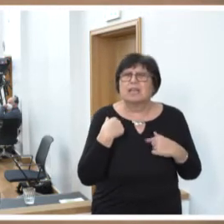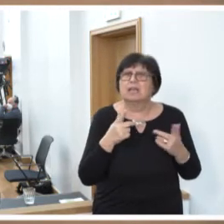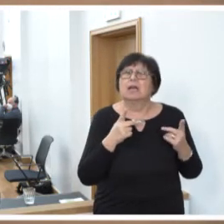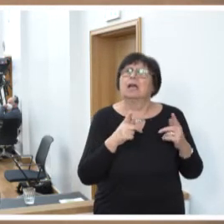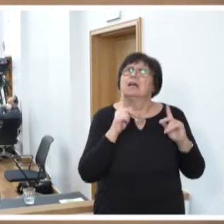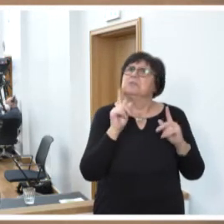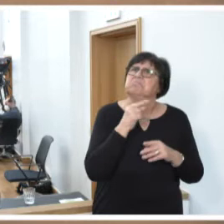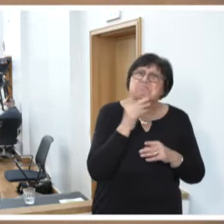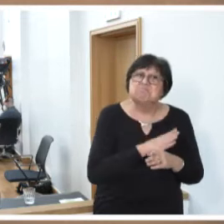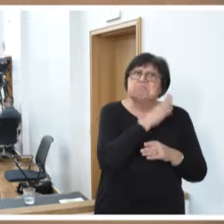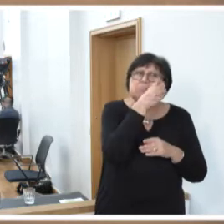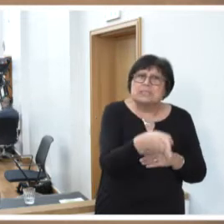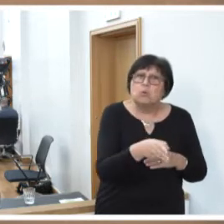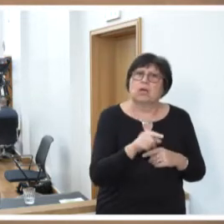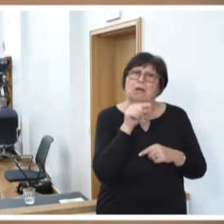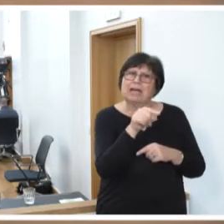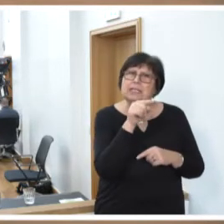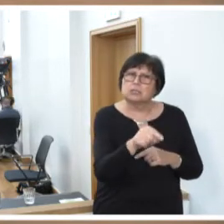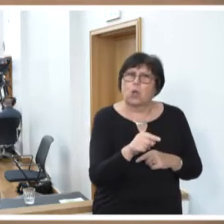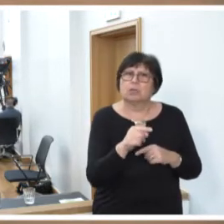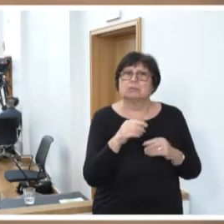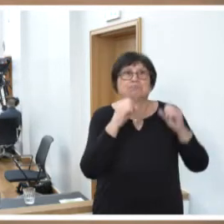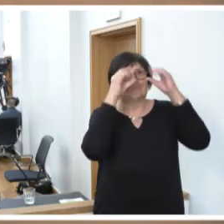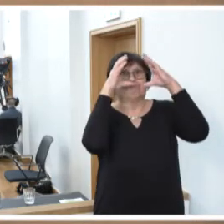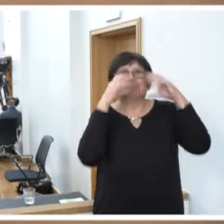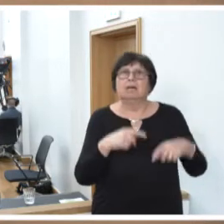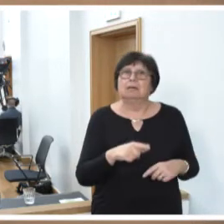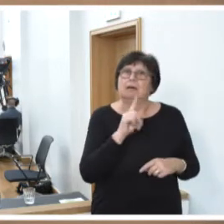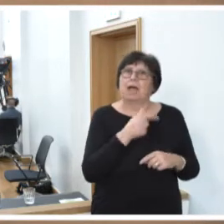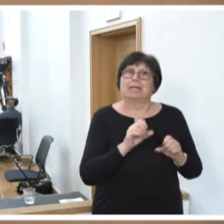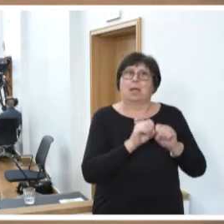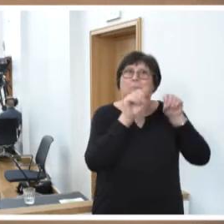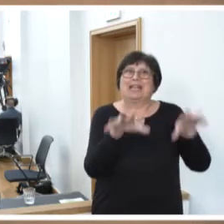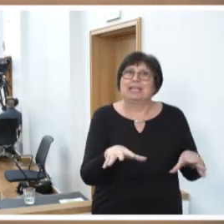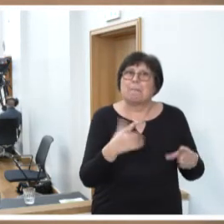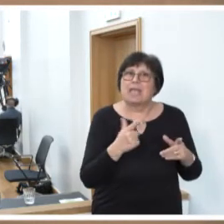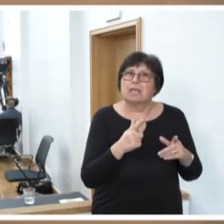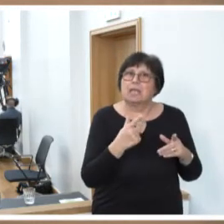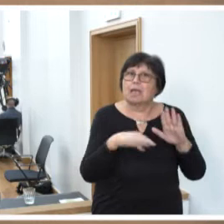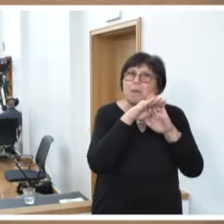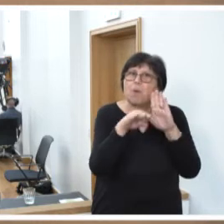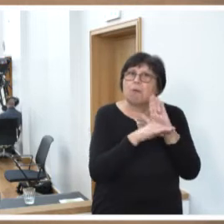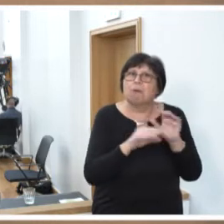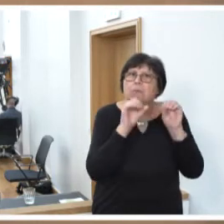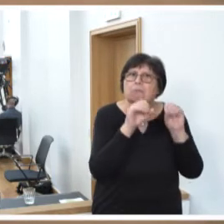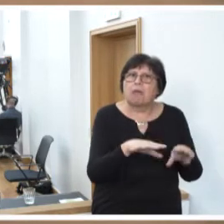Besuch war und dort mit leuchtenden Augen gesehen hat, dass eine Pandemiesoftware im Einsatz ist,